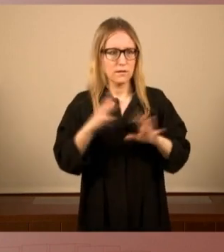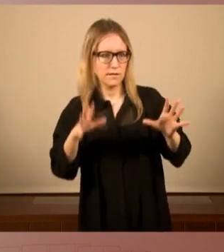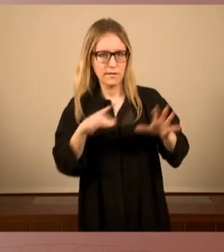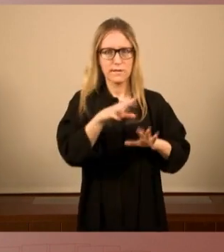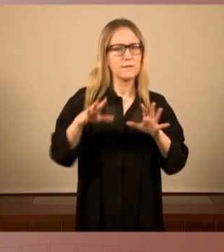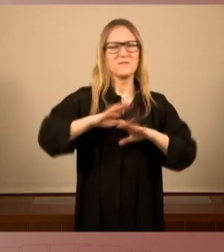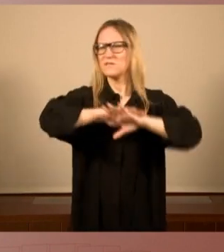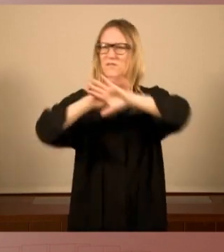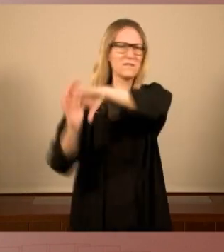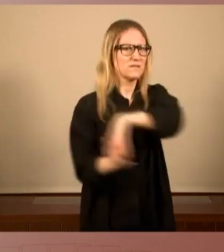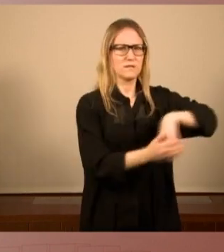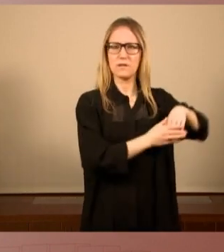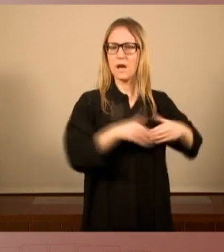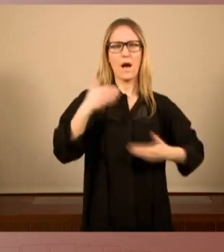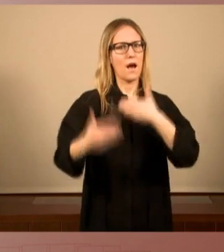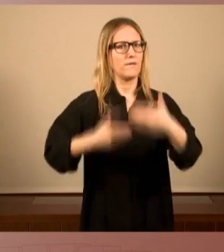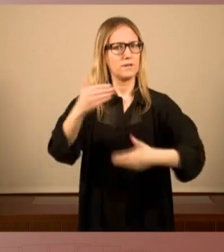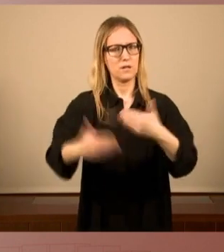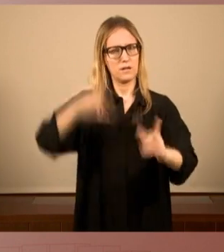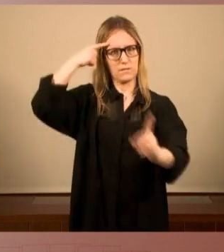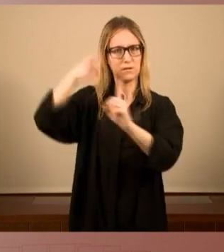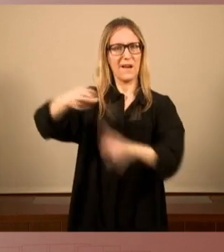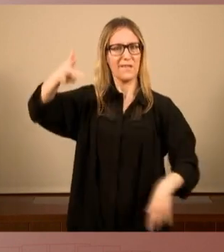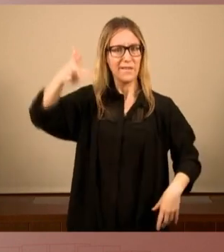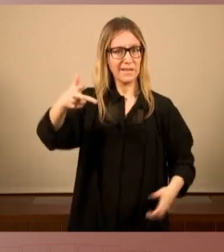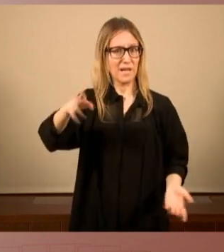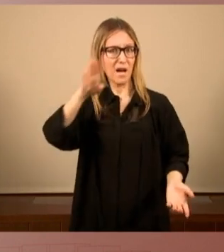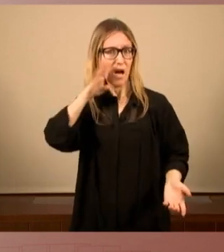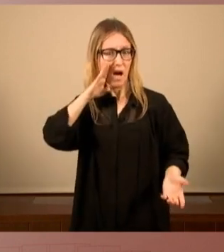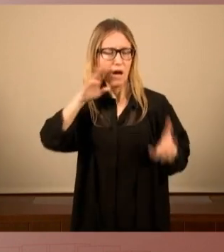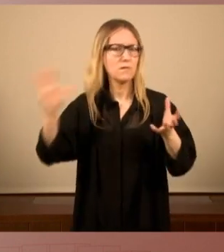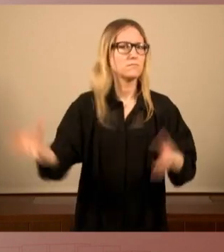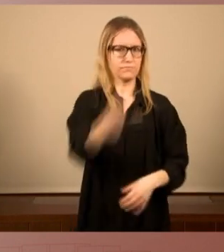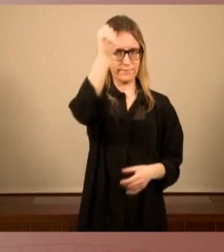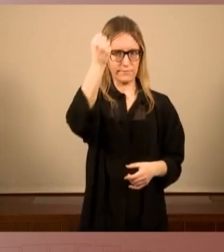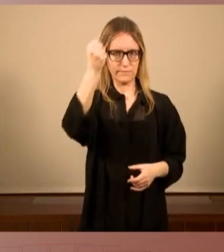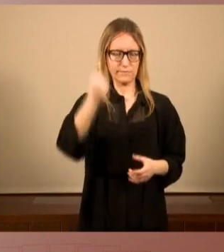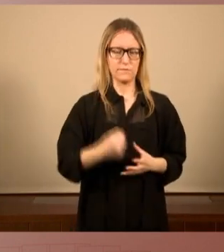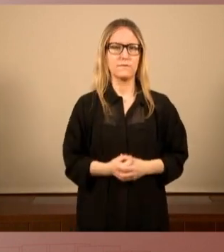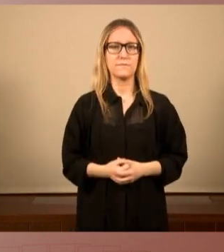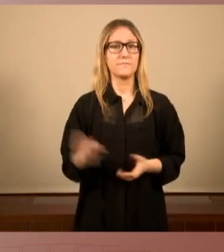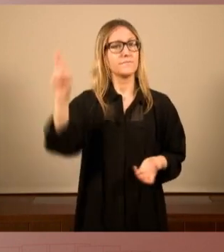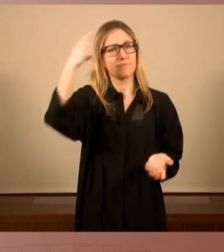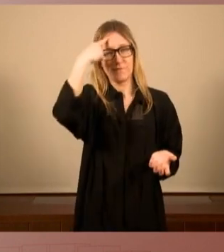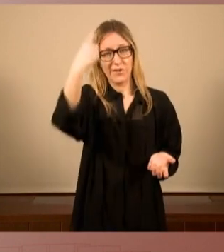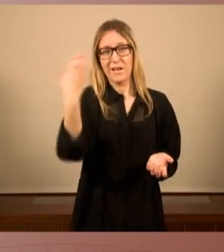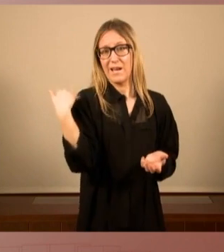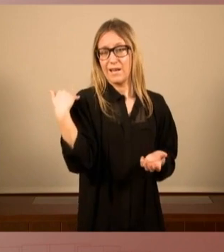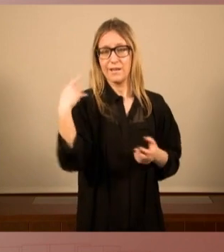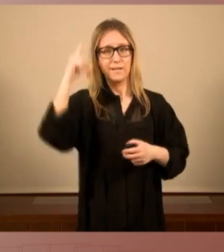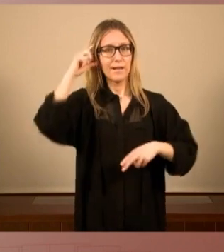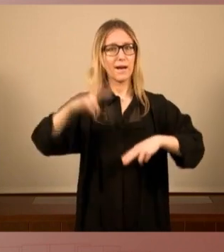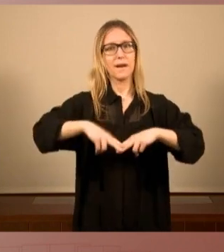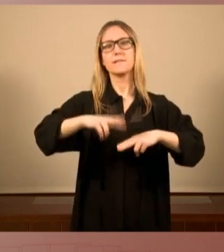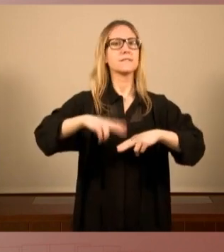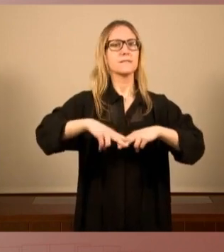avancem per aconseguir definitivament aquests drets. Vull recordar en aquest sentit l'acte de fa uns dies sota les